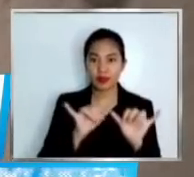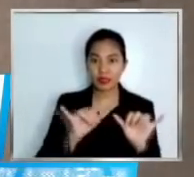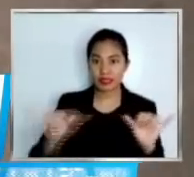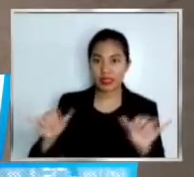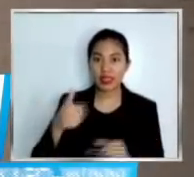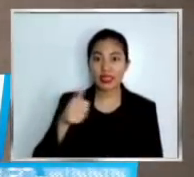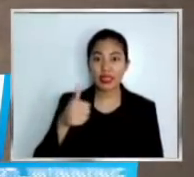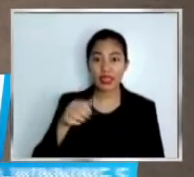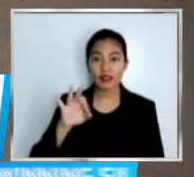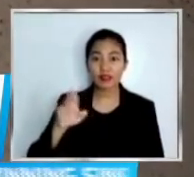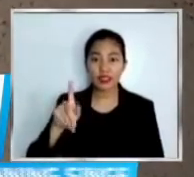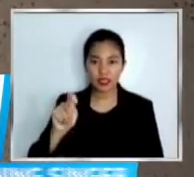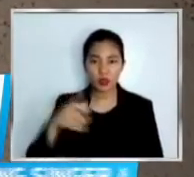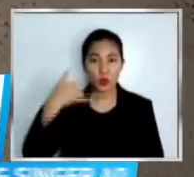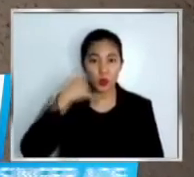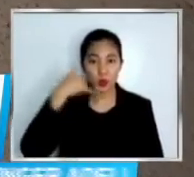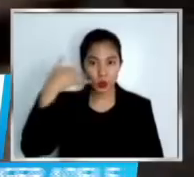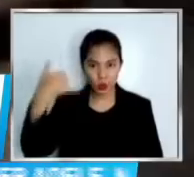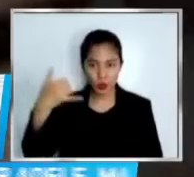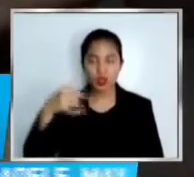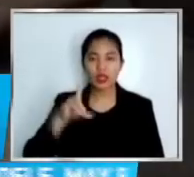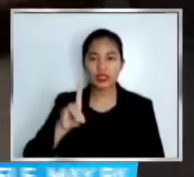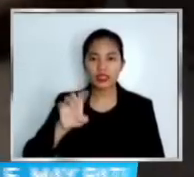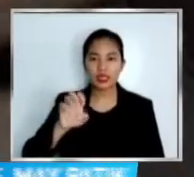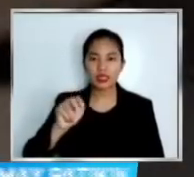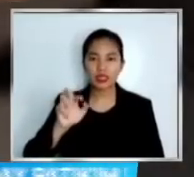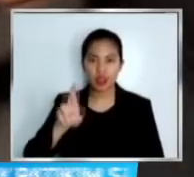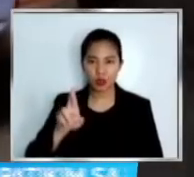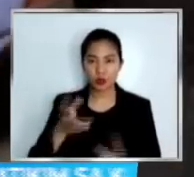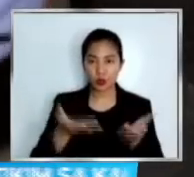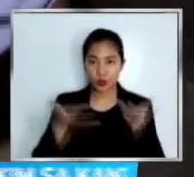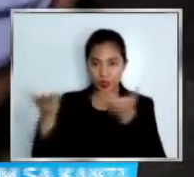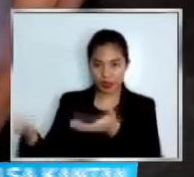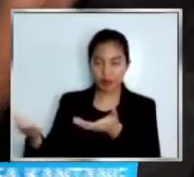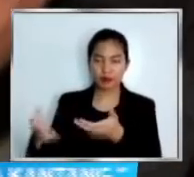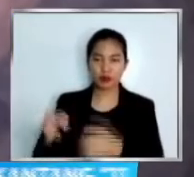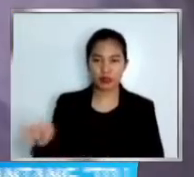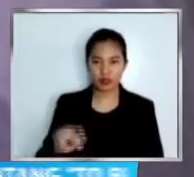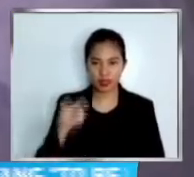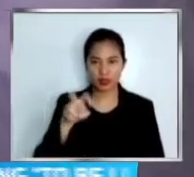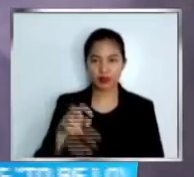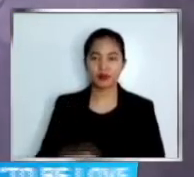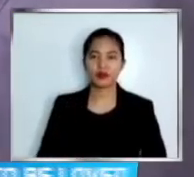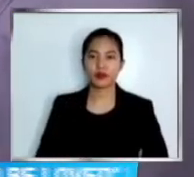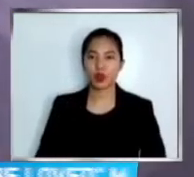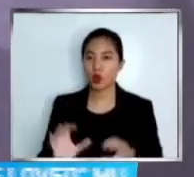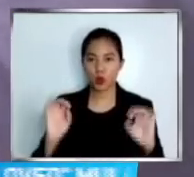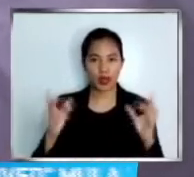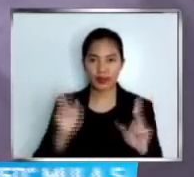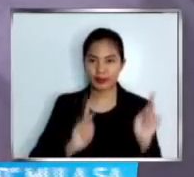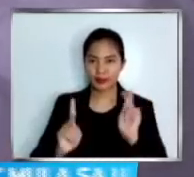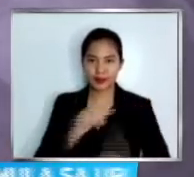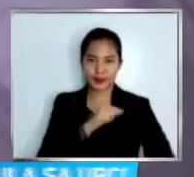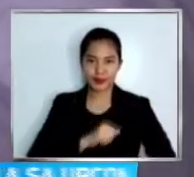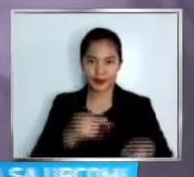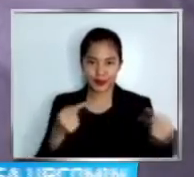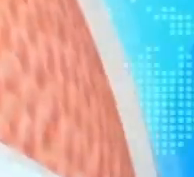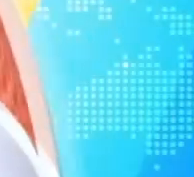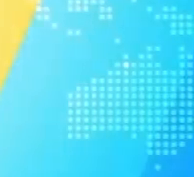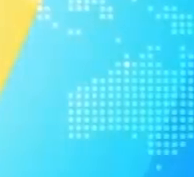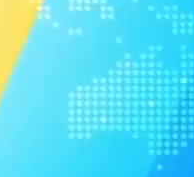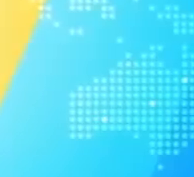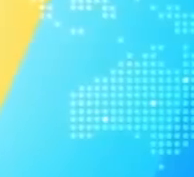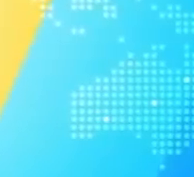tumawag sa DENR para masurender ang sawa. Wala namang nasaktan sa paghuli nito. Corrine Katibayan, GMA News.